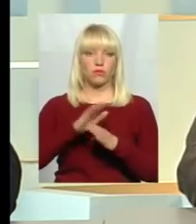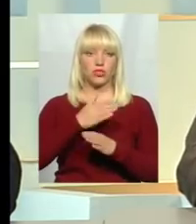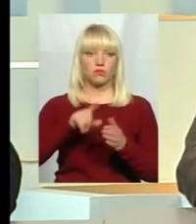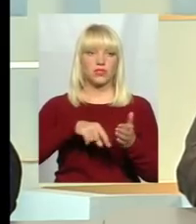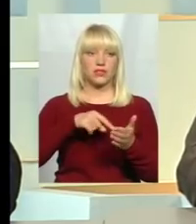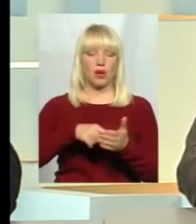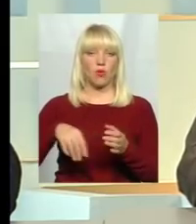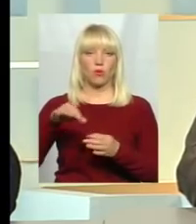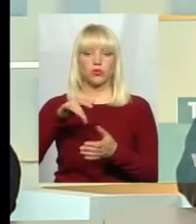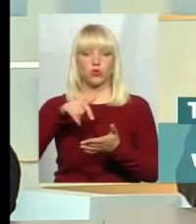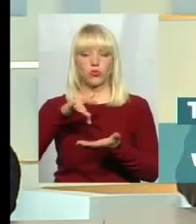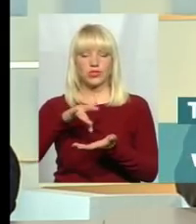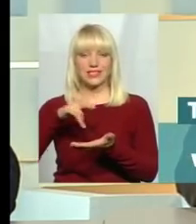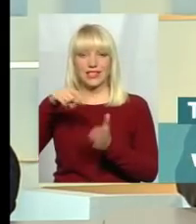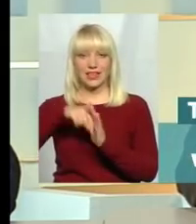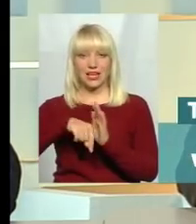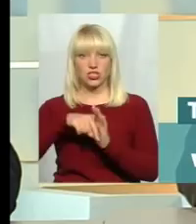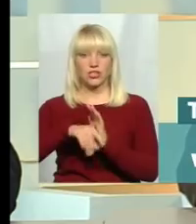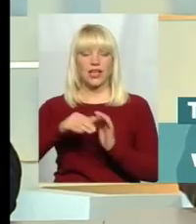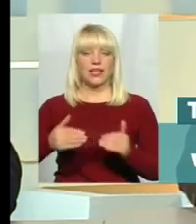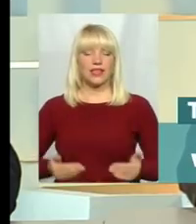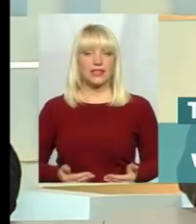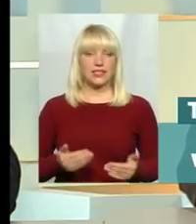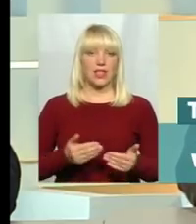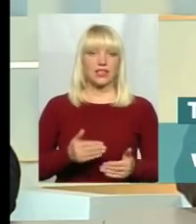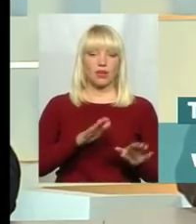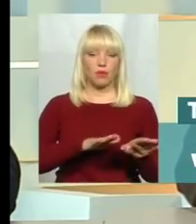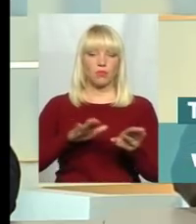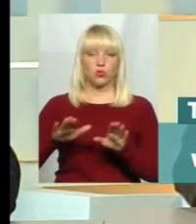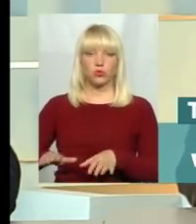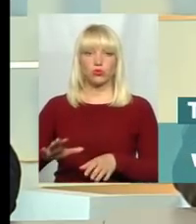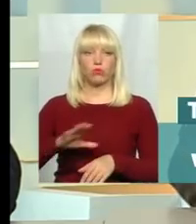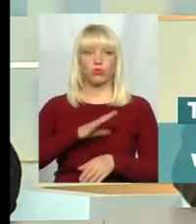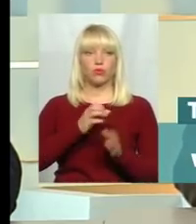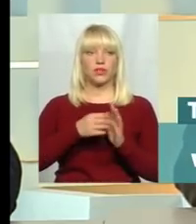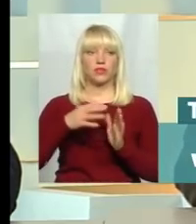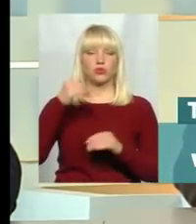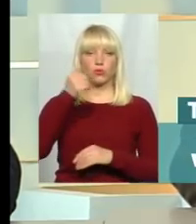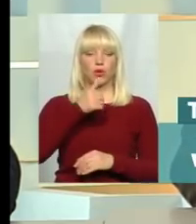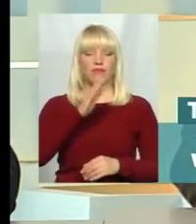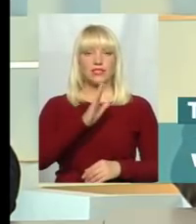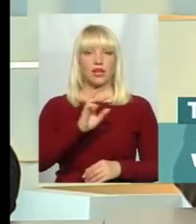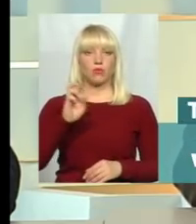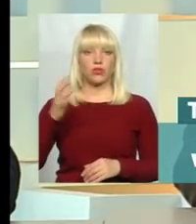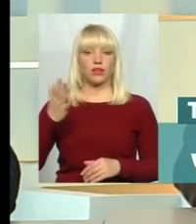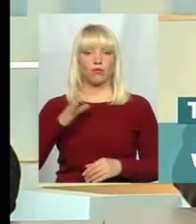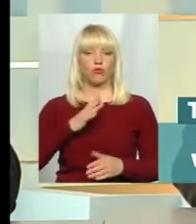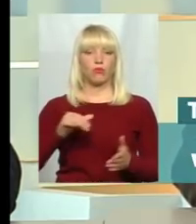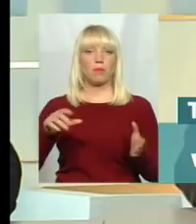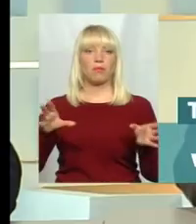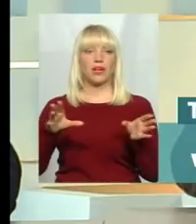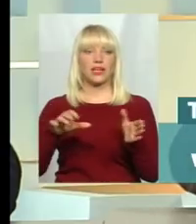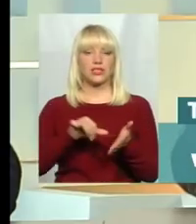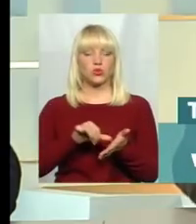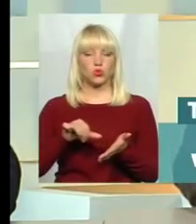населеними пунктами відбувалося ще в 15-му році. І Василь Богданович, сьогодні тут присутній, був одним із тих, хто